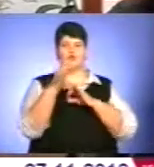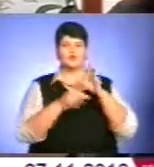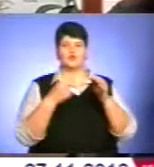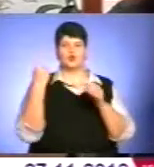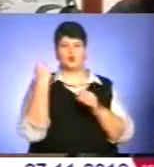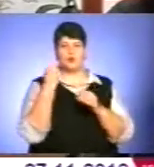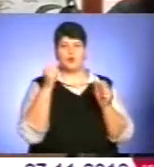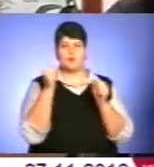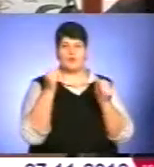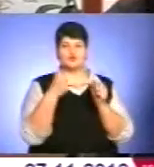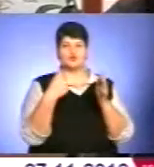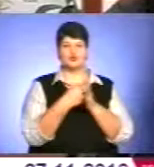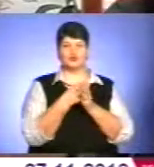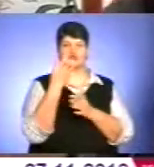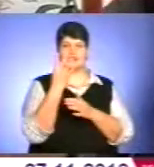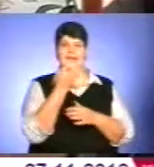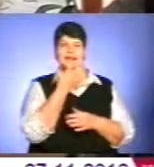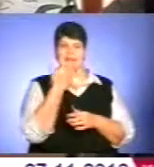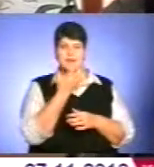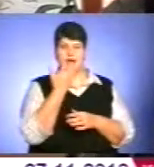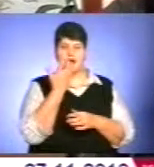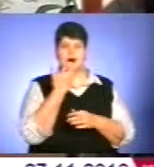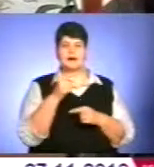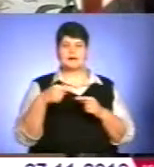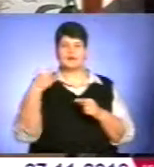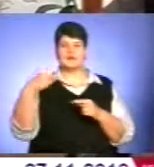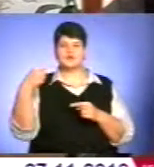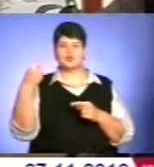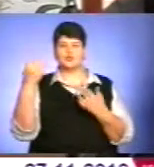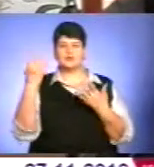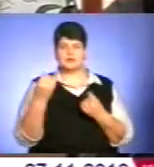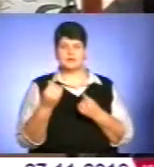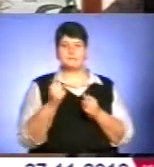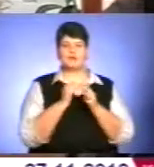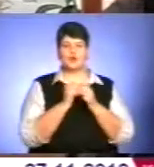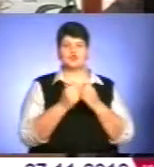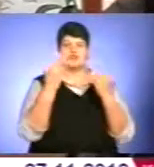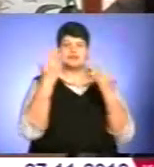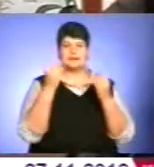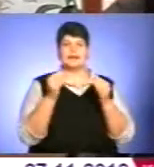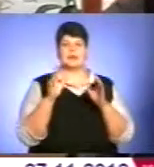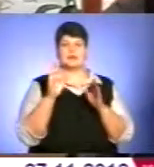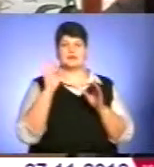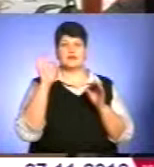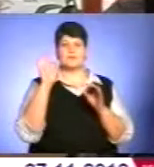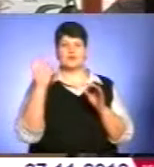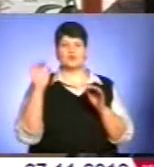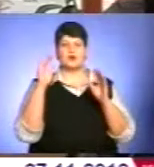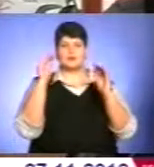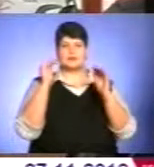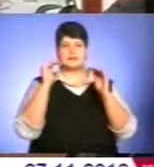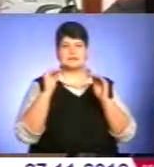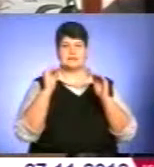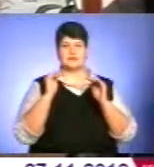1 морозу до 4 градусів тепла. І в наступні дні, з наступним кожним днем, температурні показники ще будуть